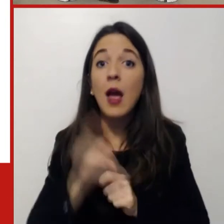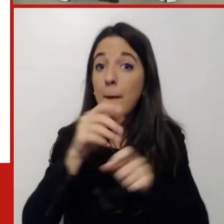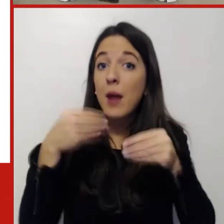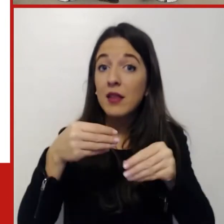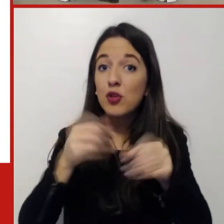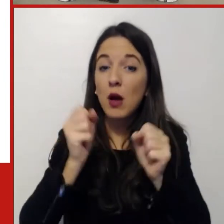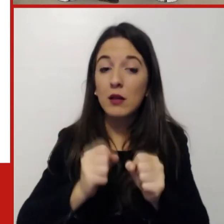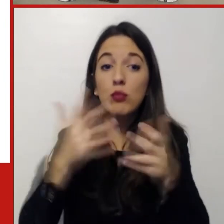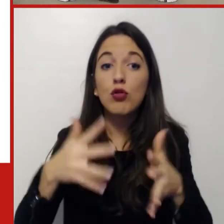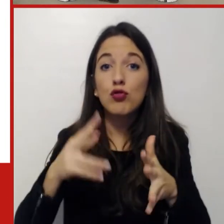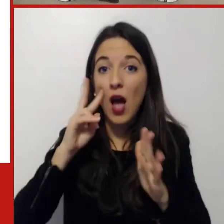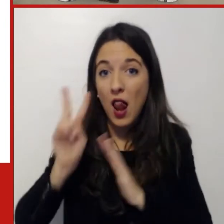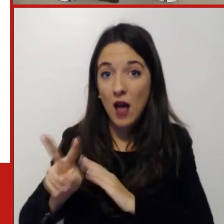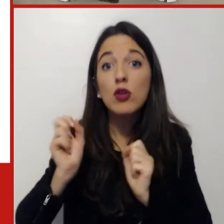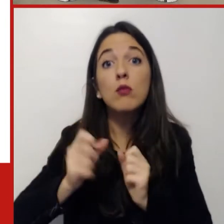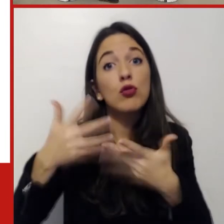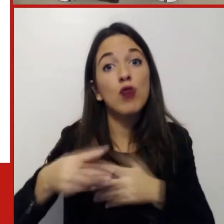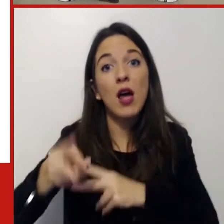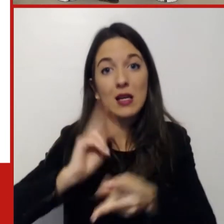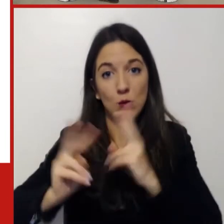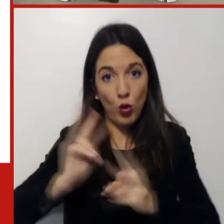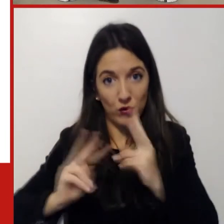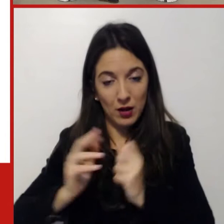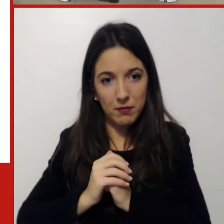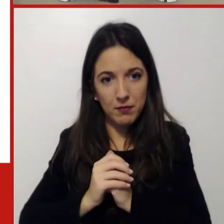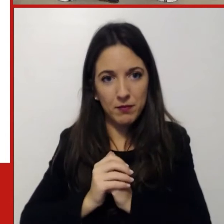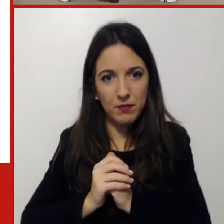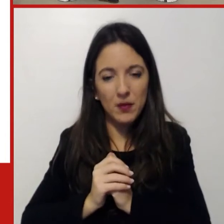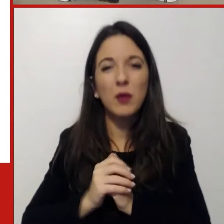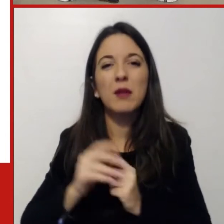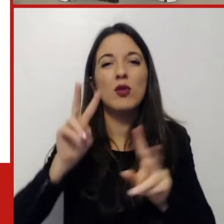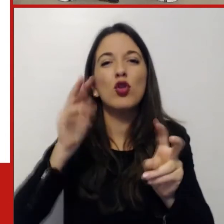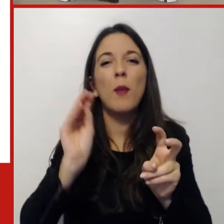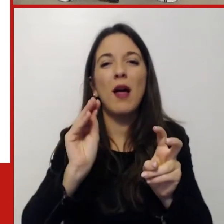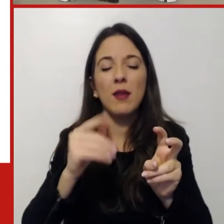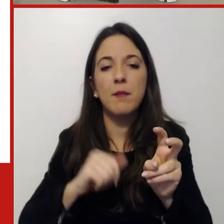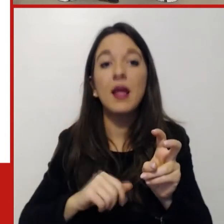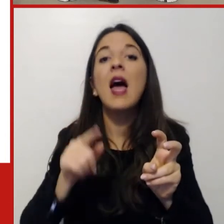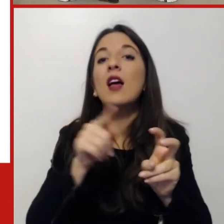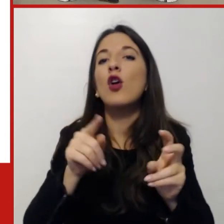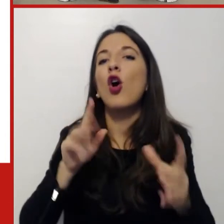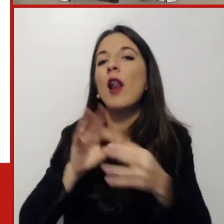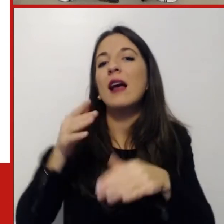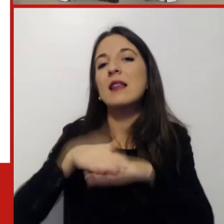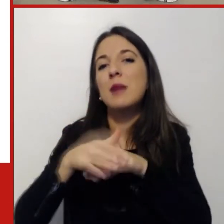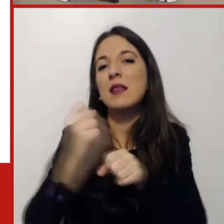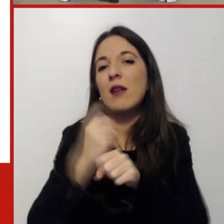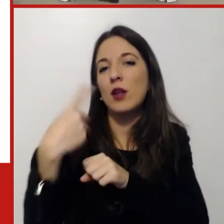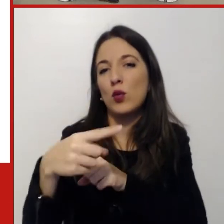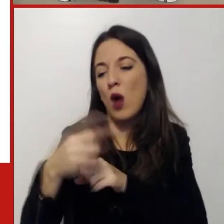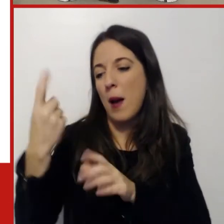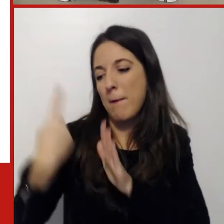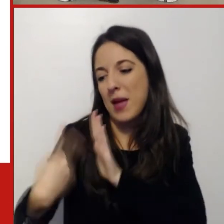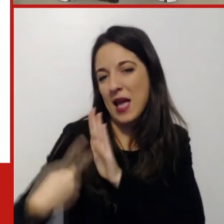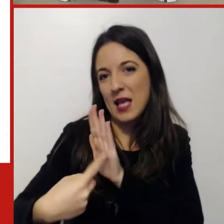vederla e già rispondere, come detto in precedenza. La è, rispetto alla tua esperienza lavorativa negli ultimi mesi in remote working, ritieni che il lavoro da remoto